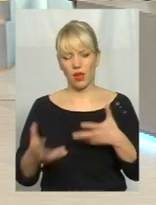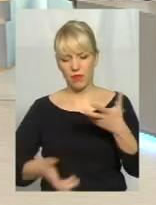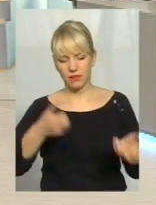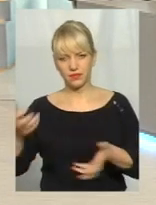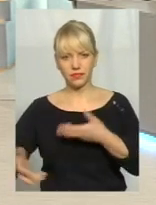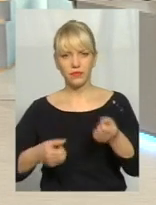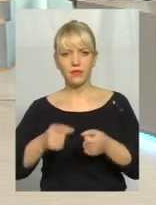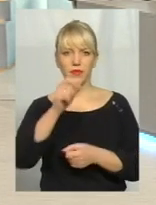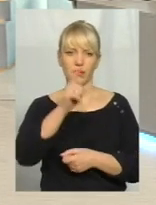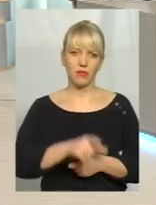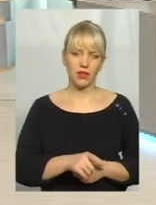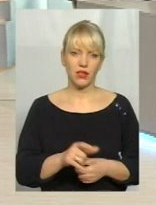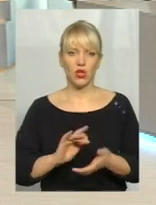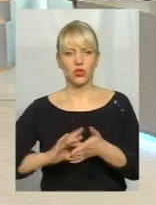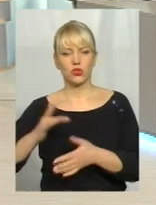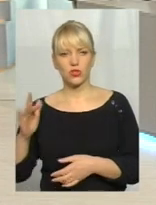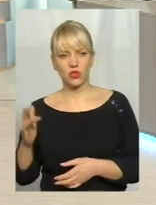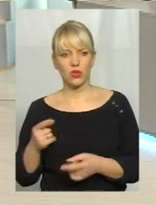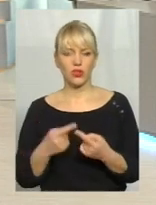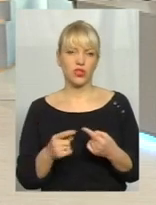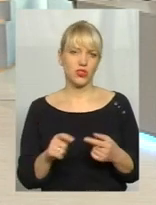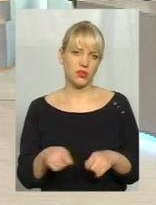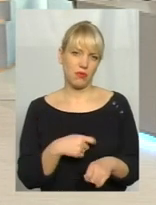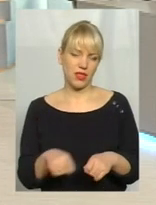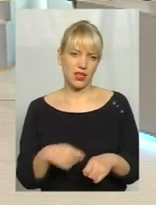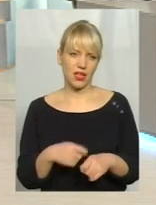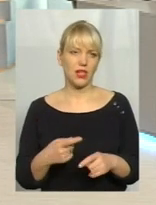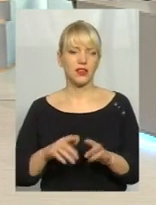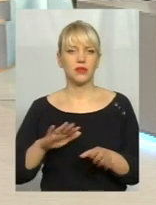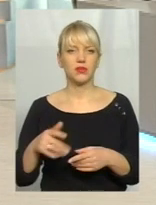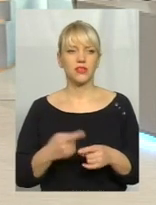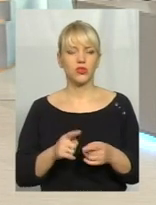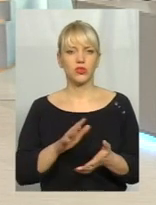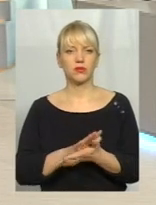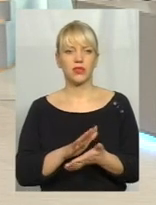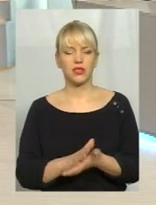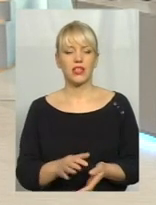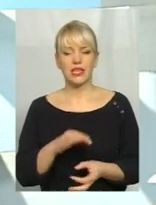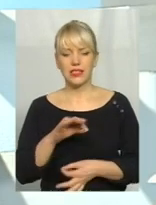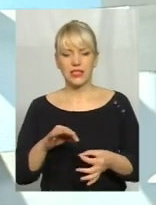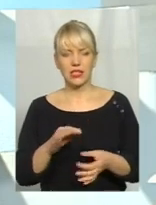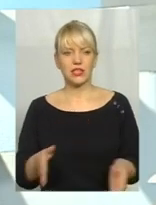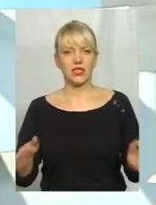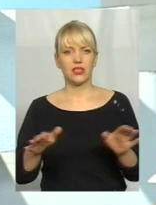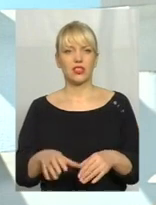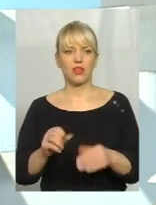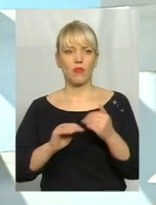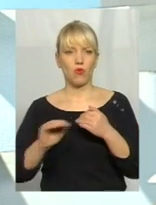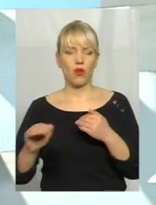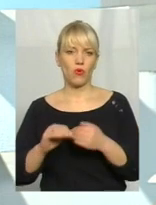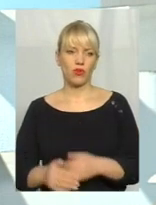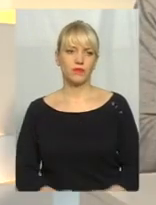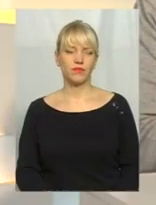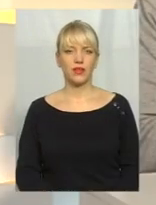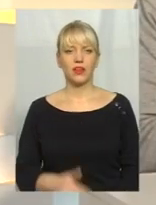пет, відбирається скло та інші матеріали. І відповідно після того вже сміття, залишок сміття, потрапляє на полігон. Ви